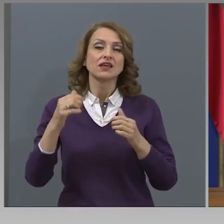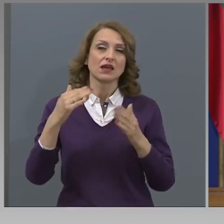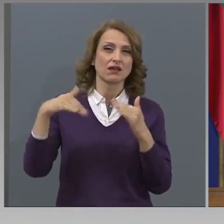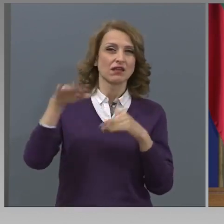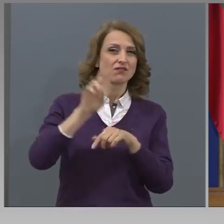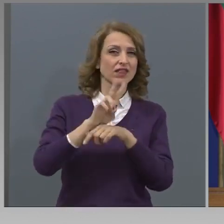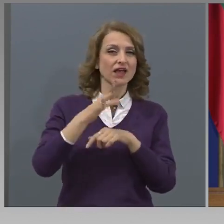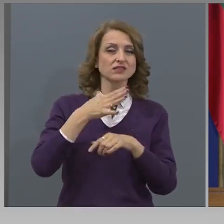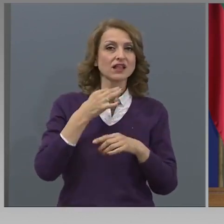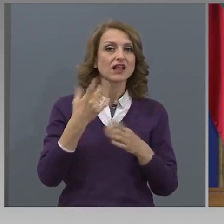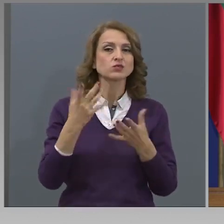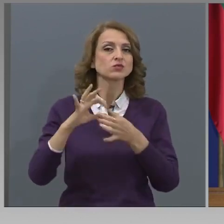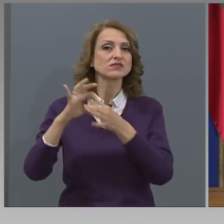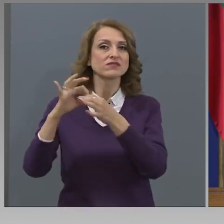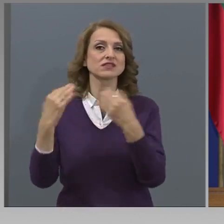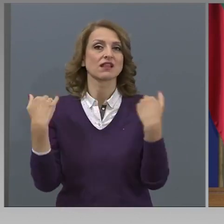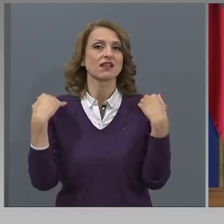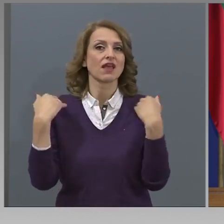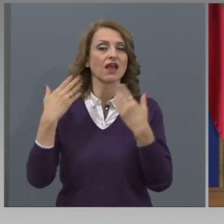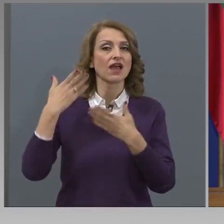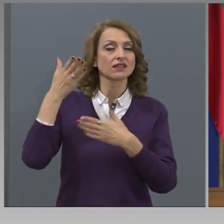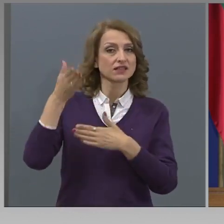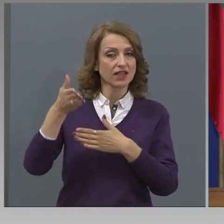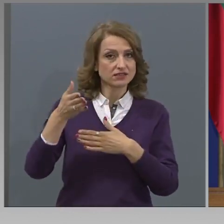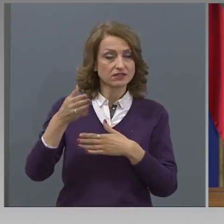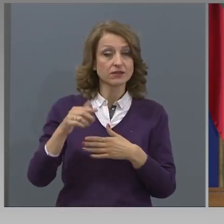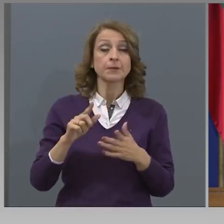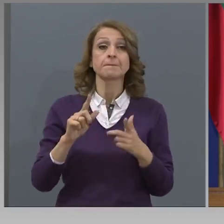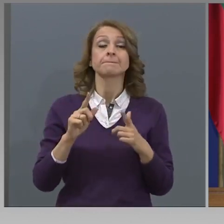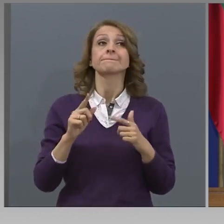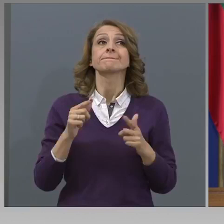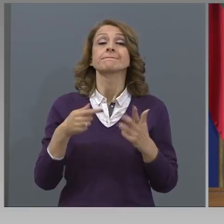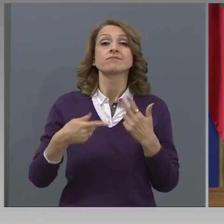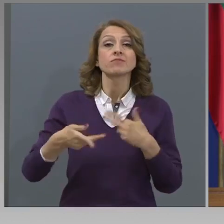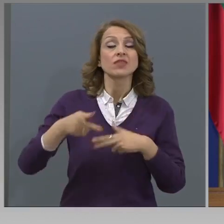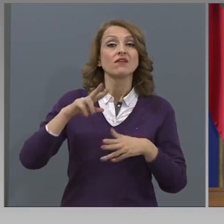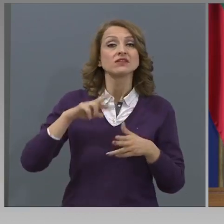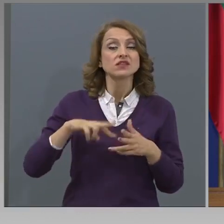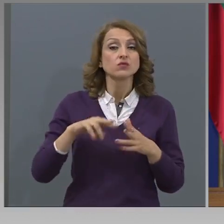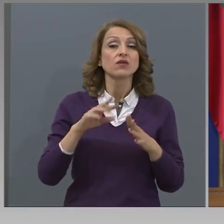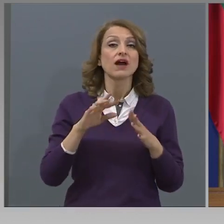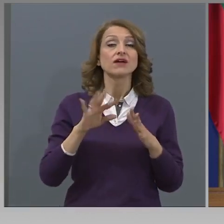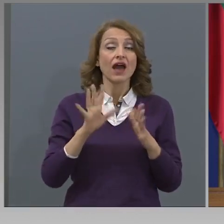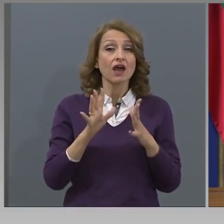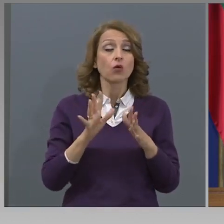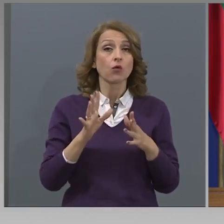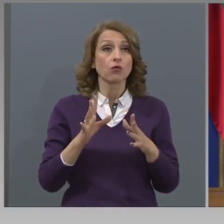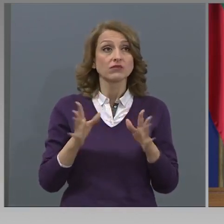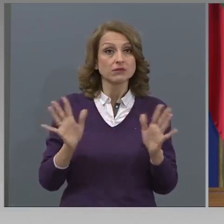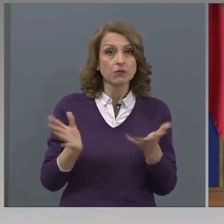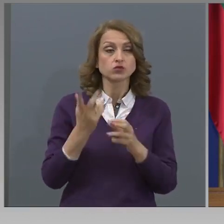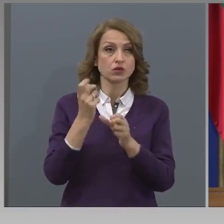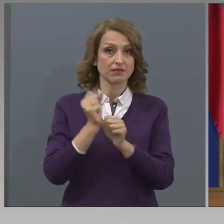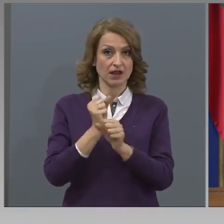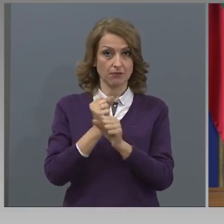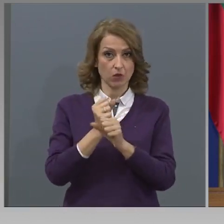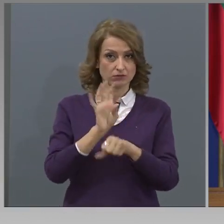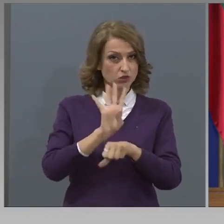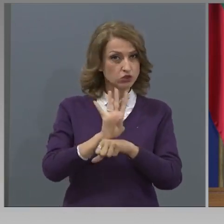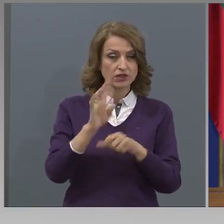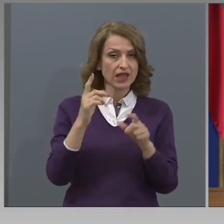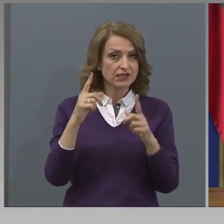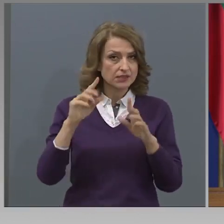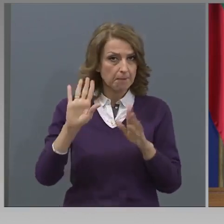при тази ситуация, в момента говорим единствено, сценария е възстановяване на 14 май, няма пречката е да ни се